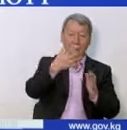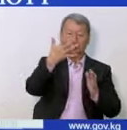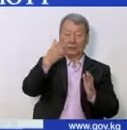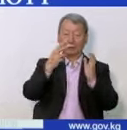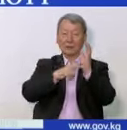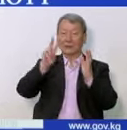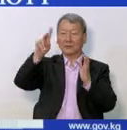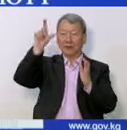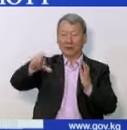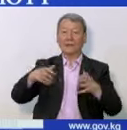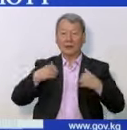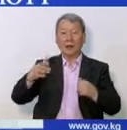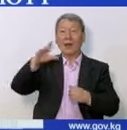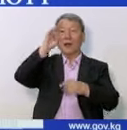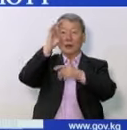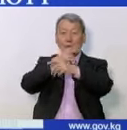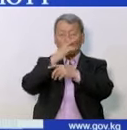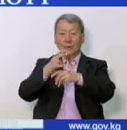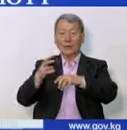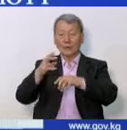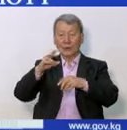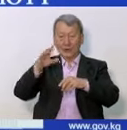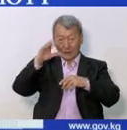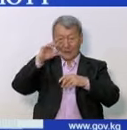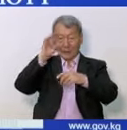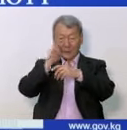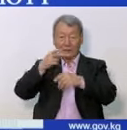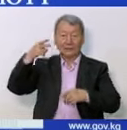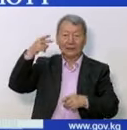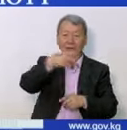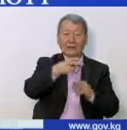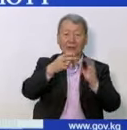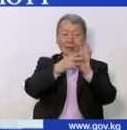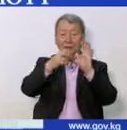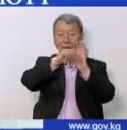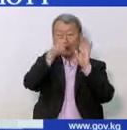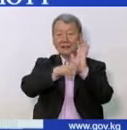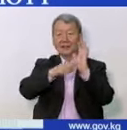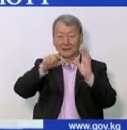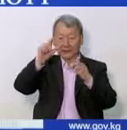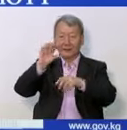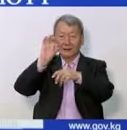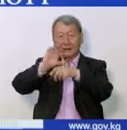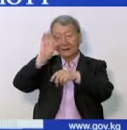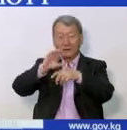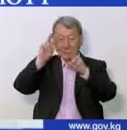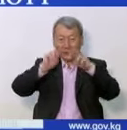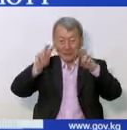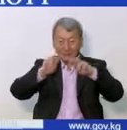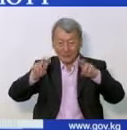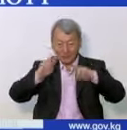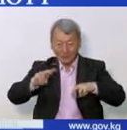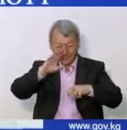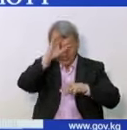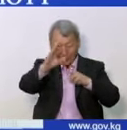за сутки было проведено 2816 лабораторных исследований, в